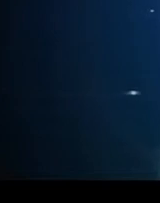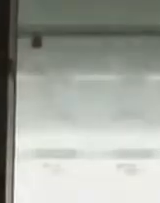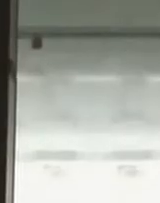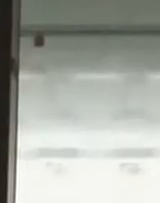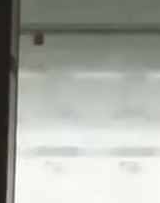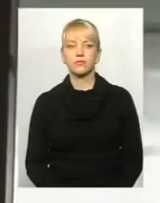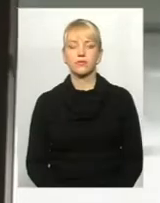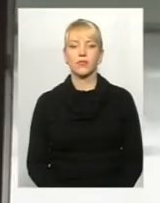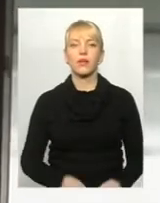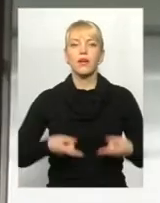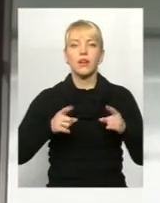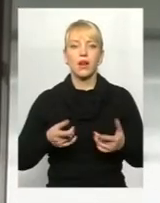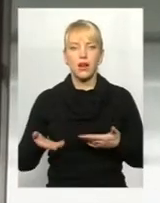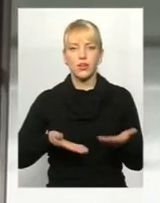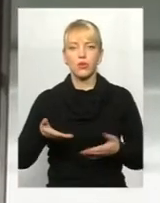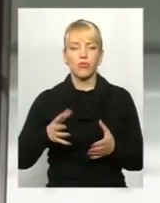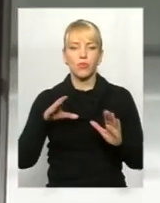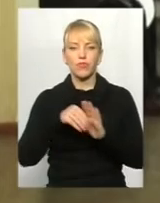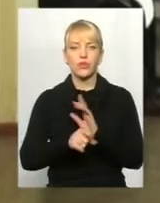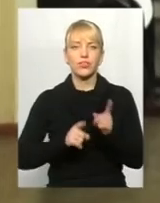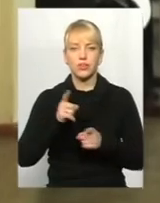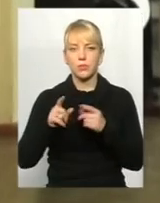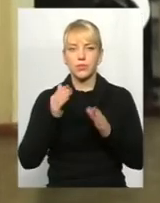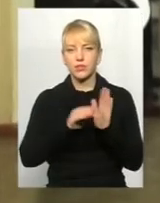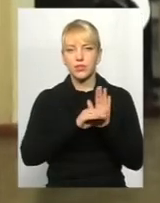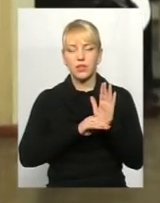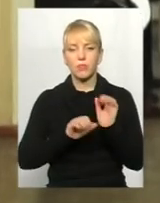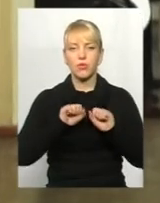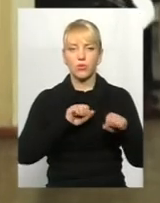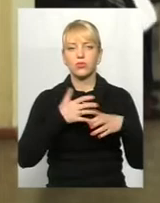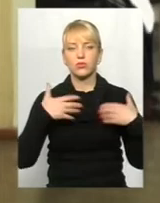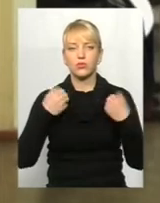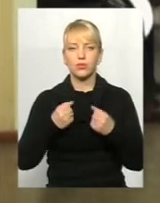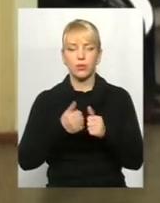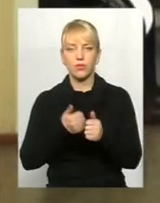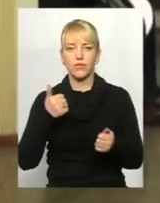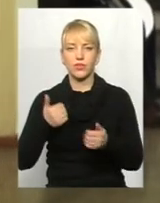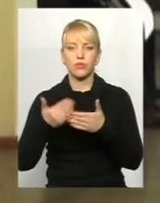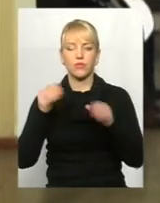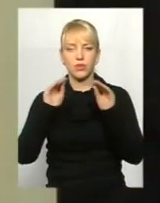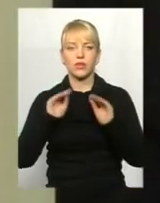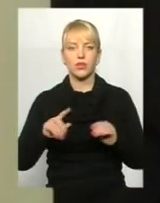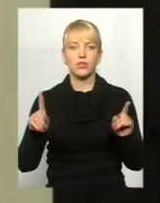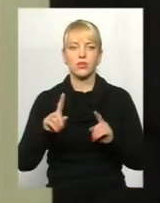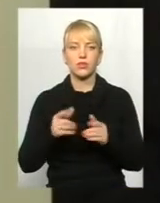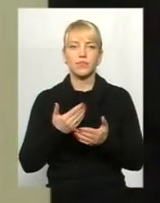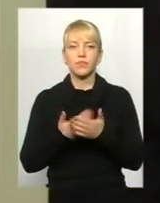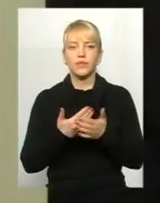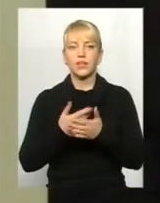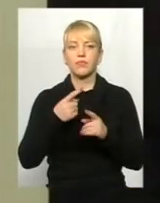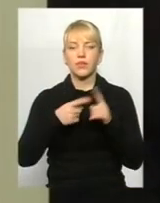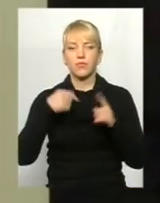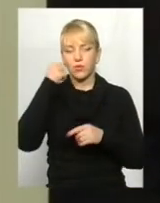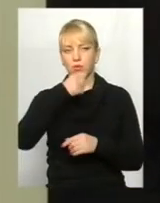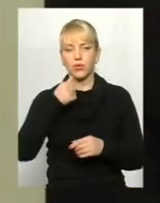Реальні кроки і спровадження реформи системи охорони здоров'я відстають від декларацій щонайменше на півроку.